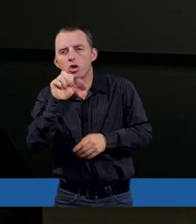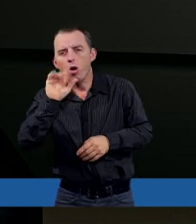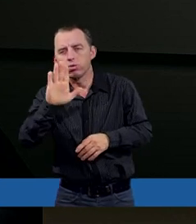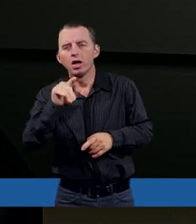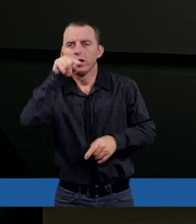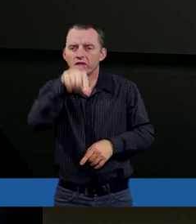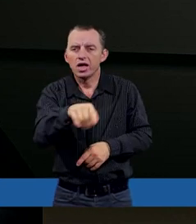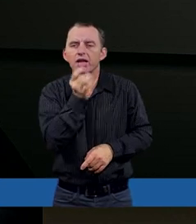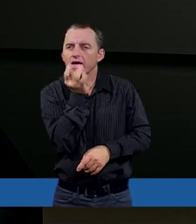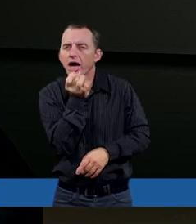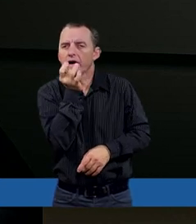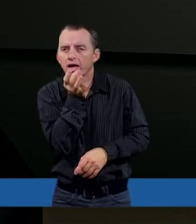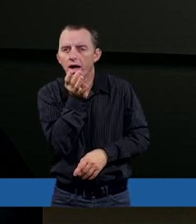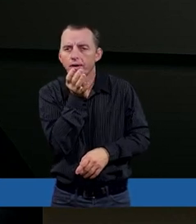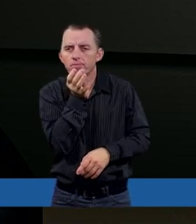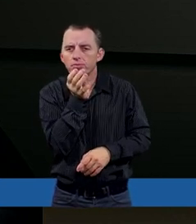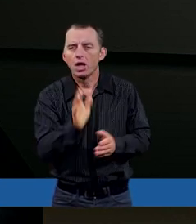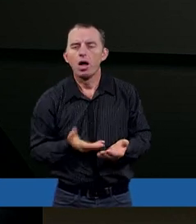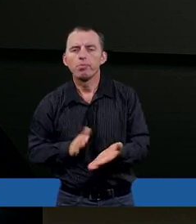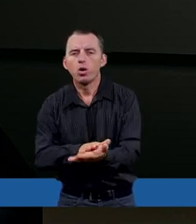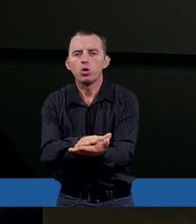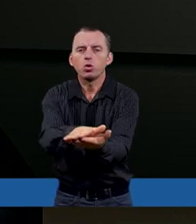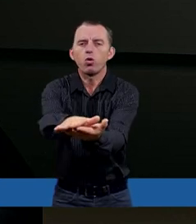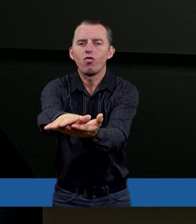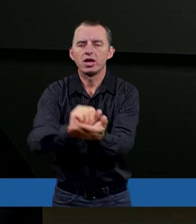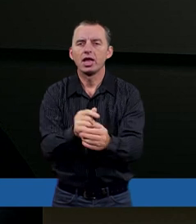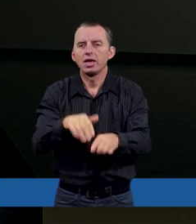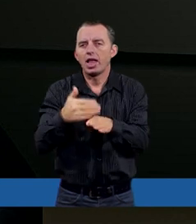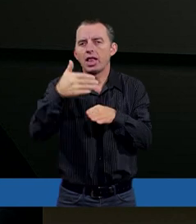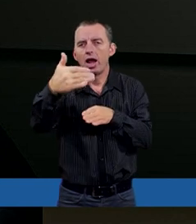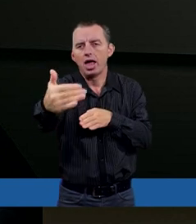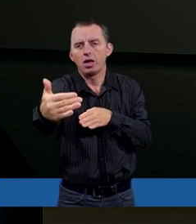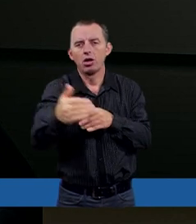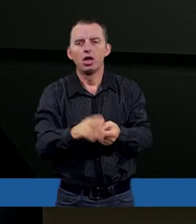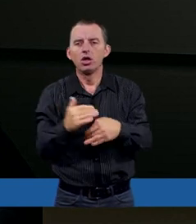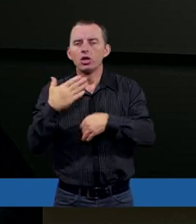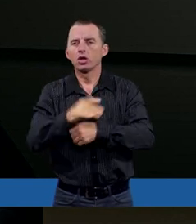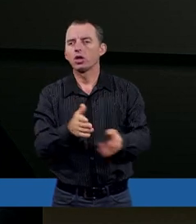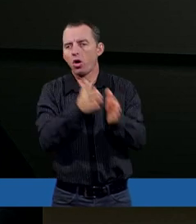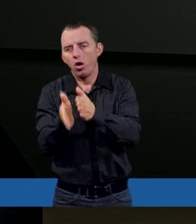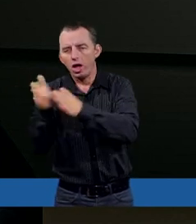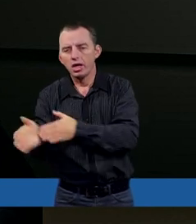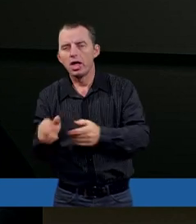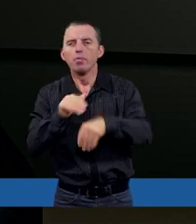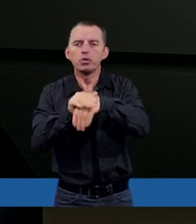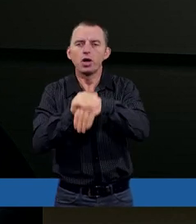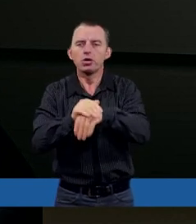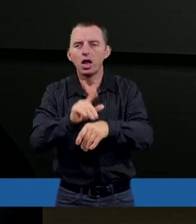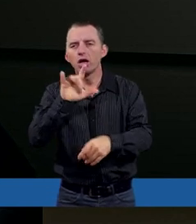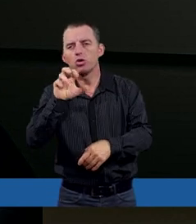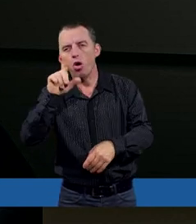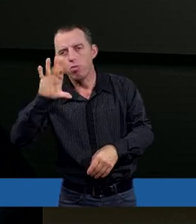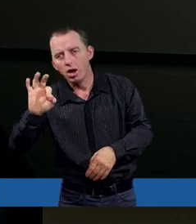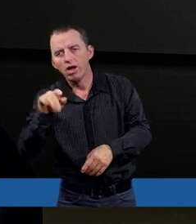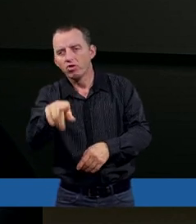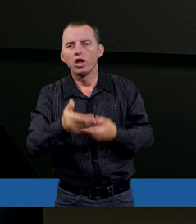skargach posuwa się za daleko. A z kolei, że przyjaciele Hioba w tych swoich